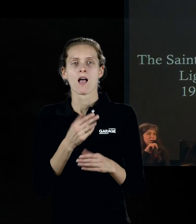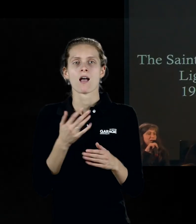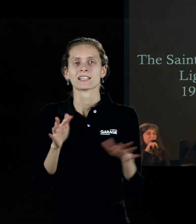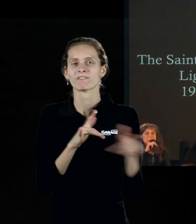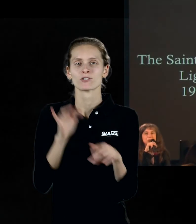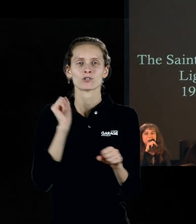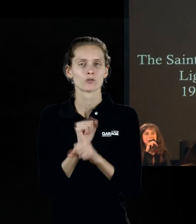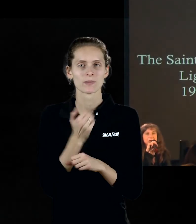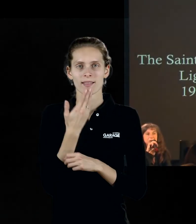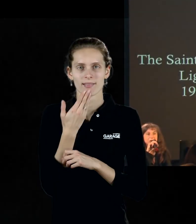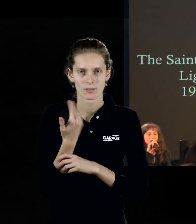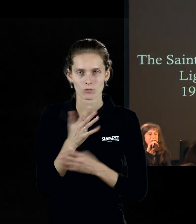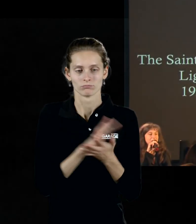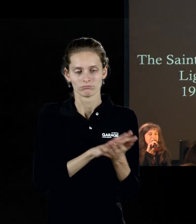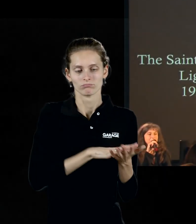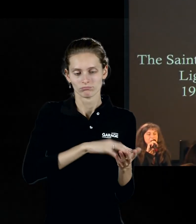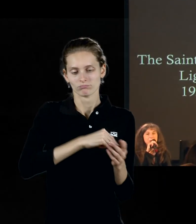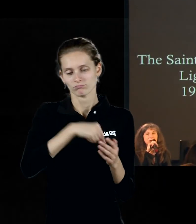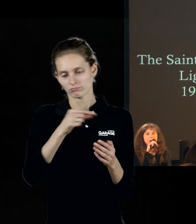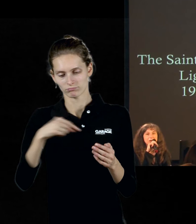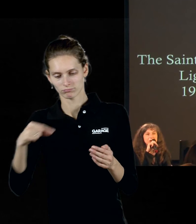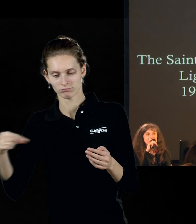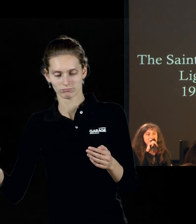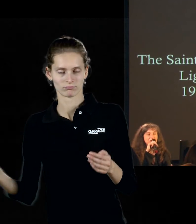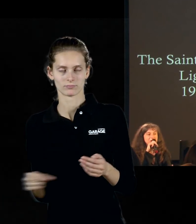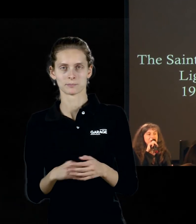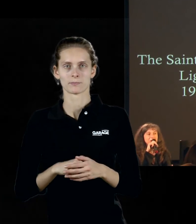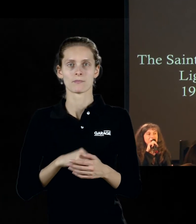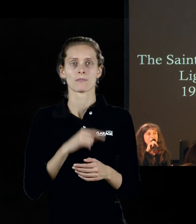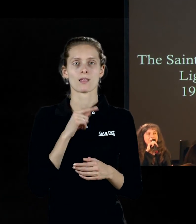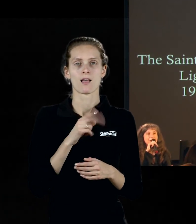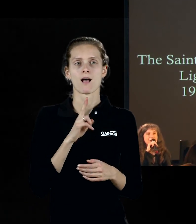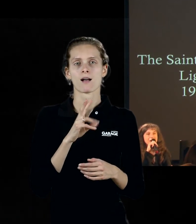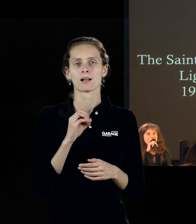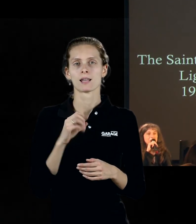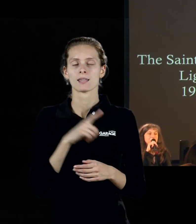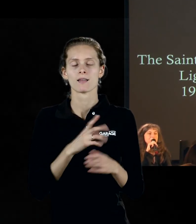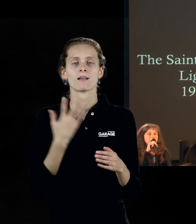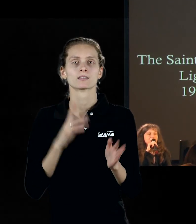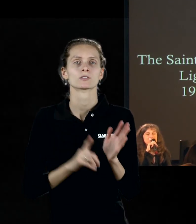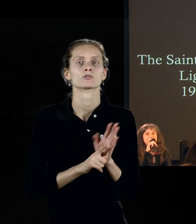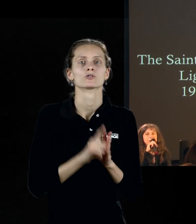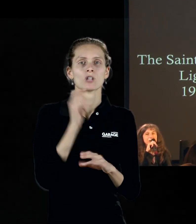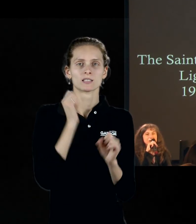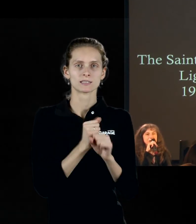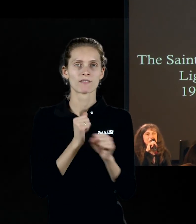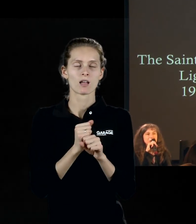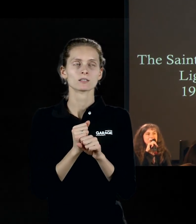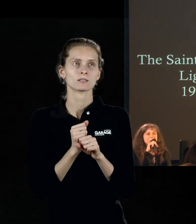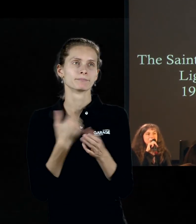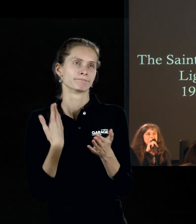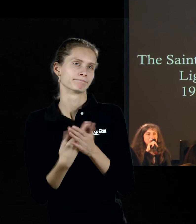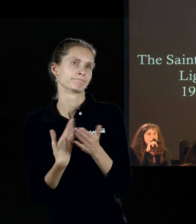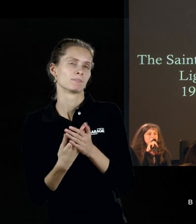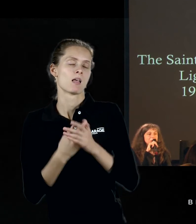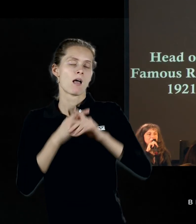Тоже, наверное, художник достаточно важный для Клея, особенно в том, когда Клей начинает создавать, условно говоря, портреты, когда его